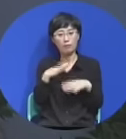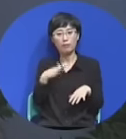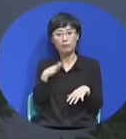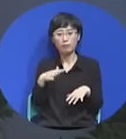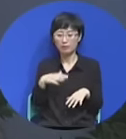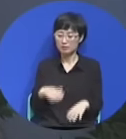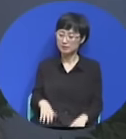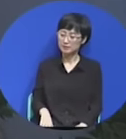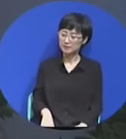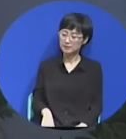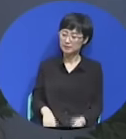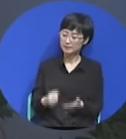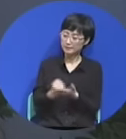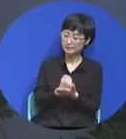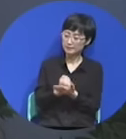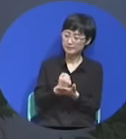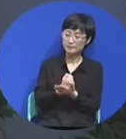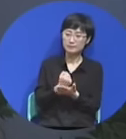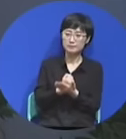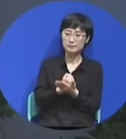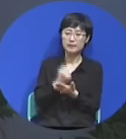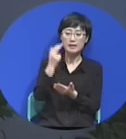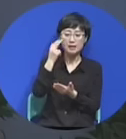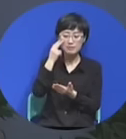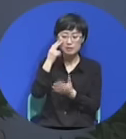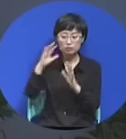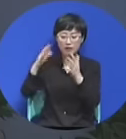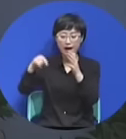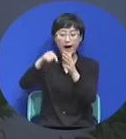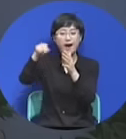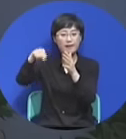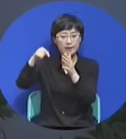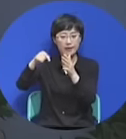그래서 미국이 전도자를 키워야 되겠다.